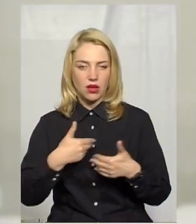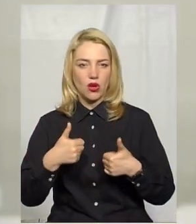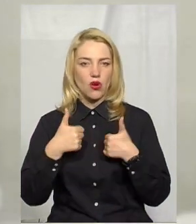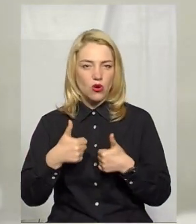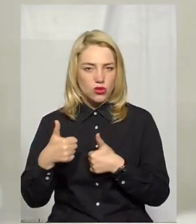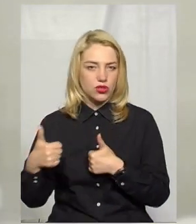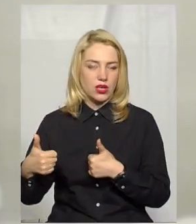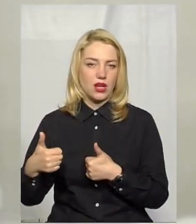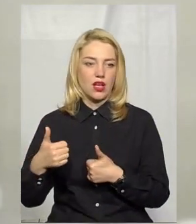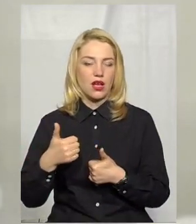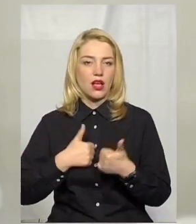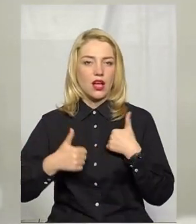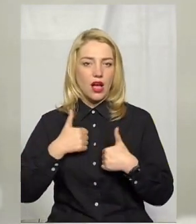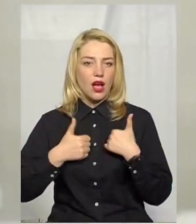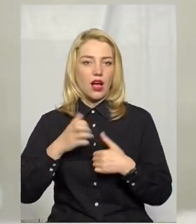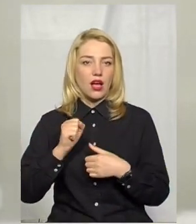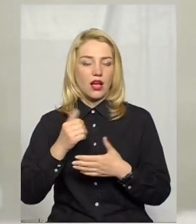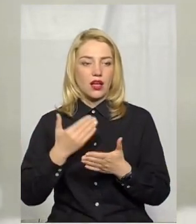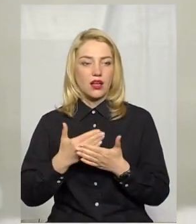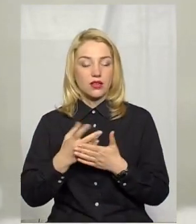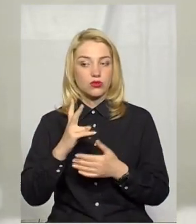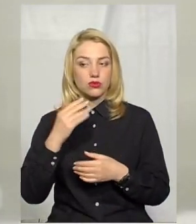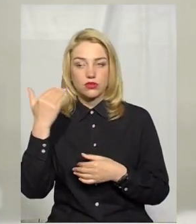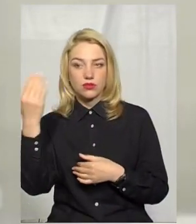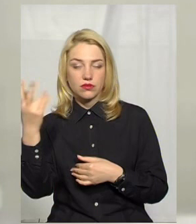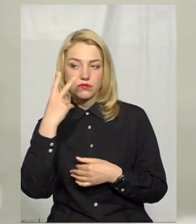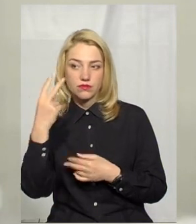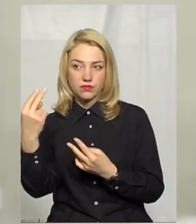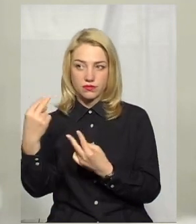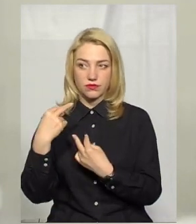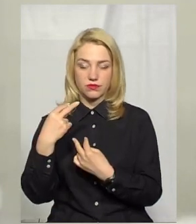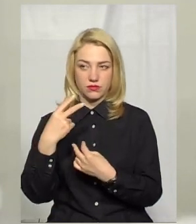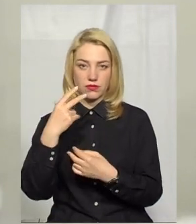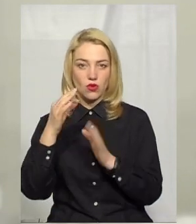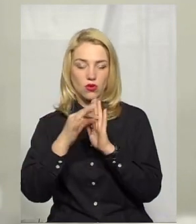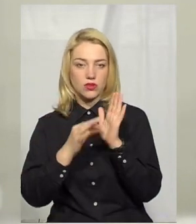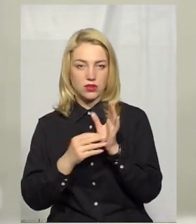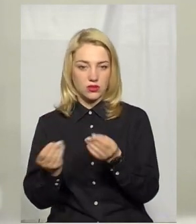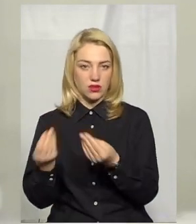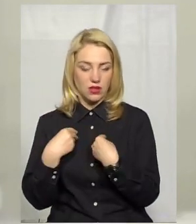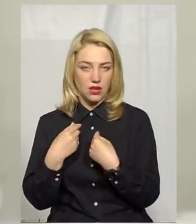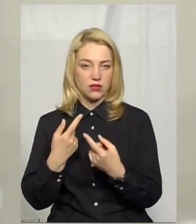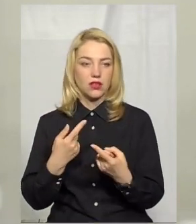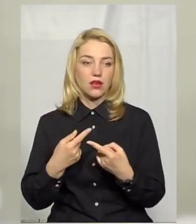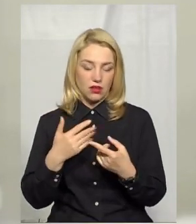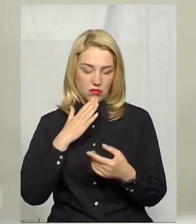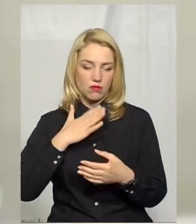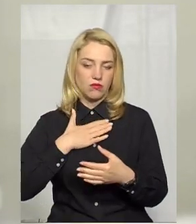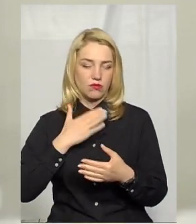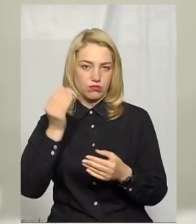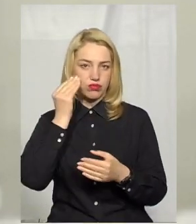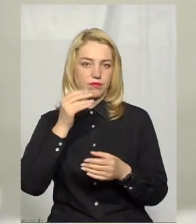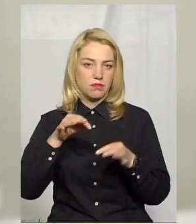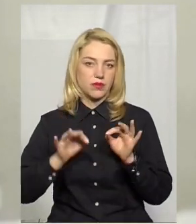депутати Але коли з боку сутінюють Коли є певні критерії На мій полі Неправильно